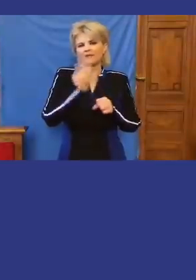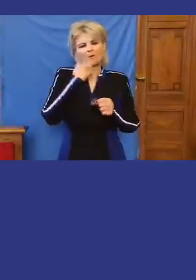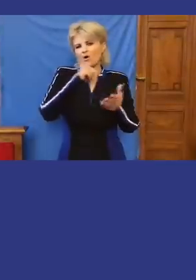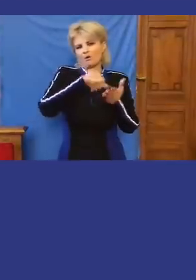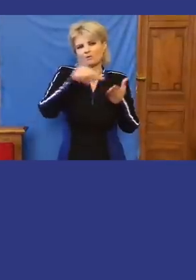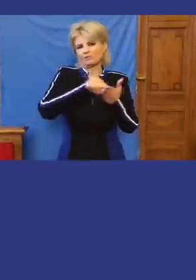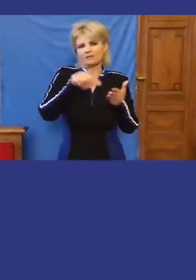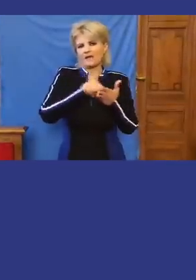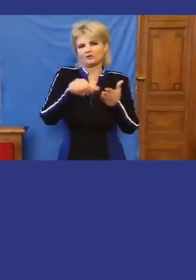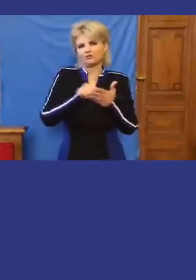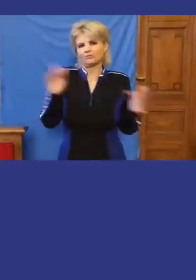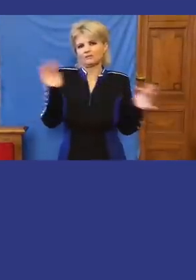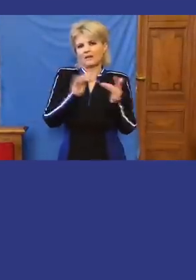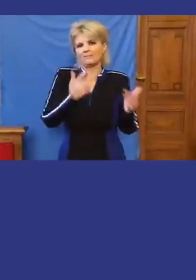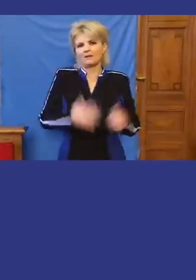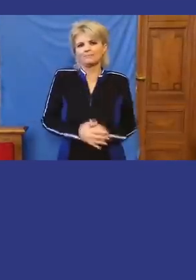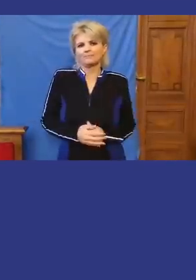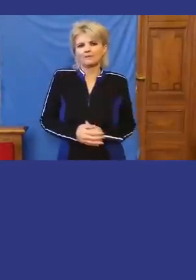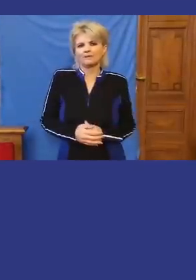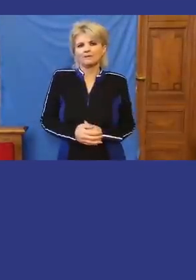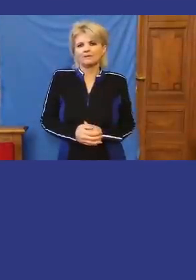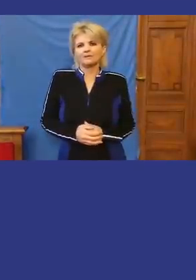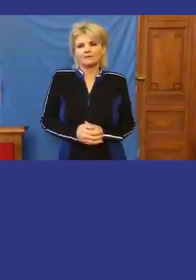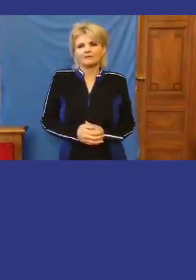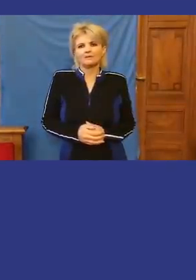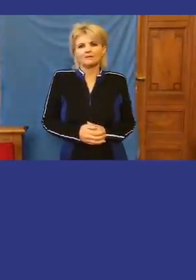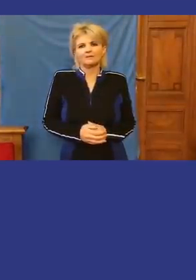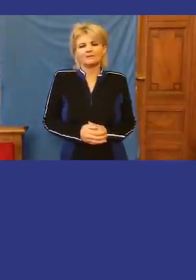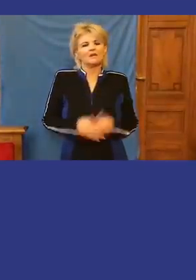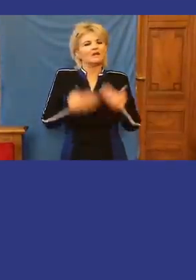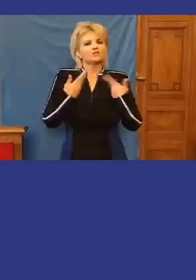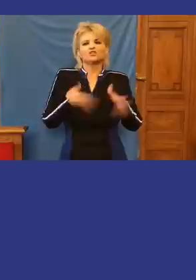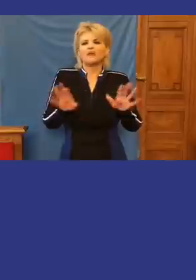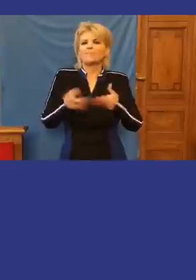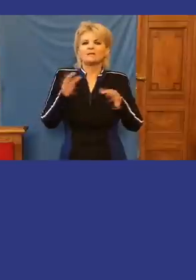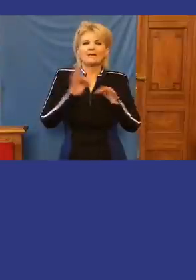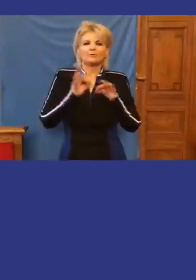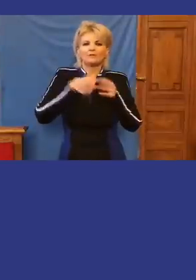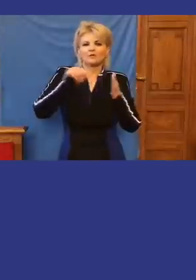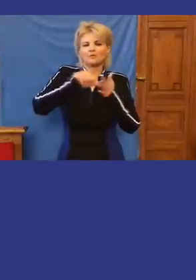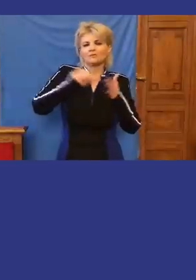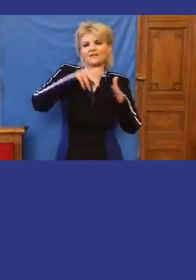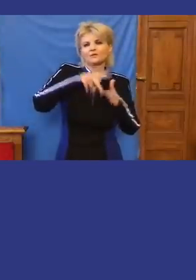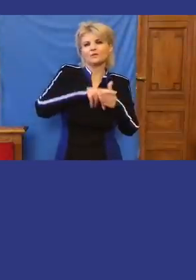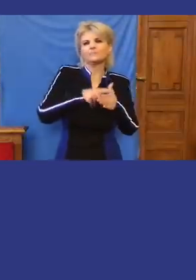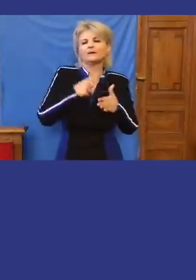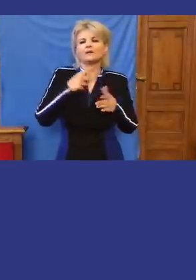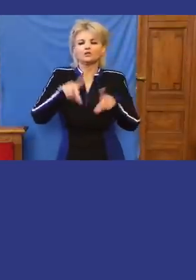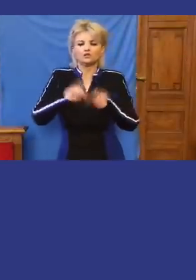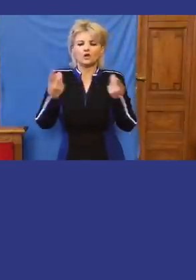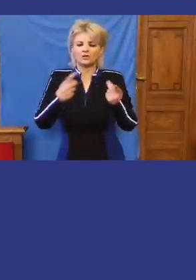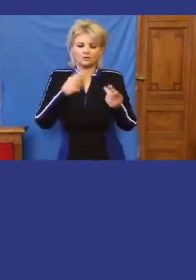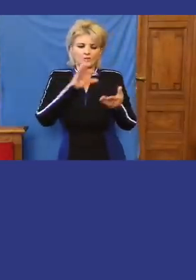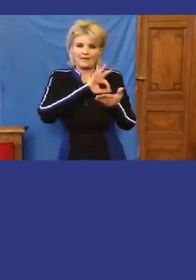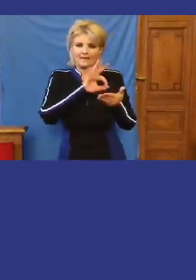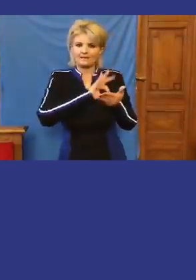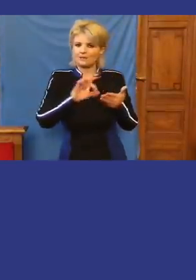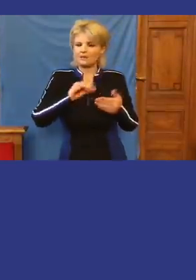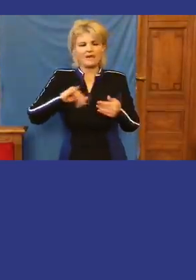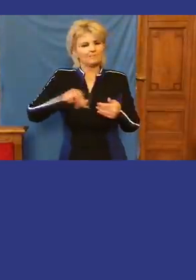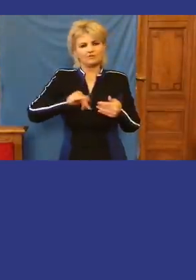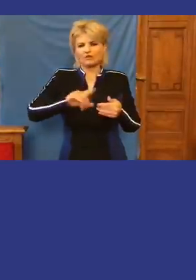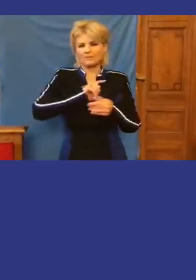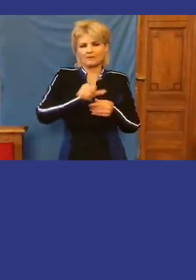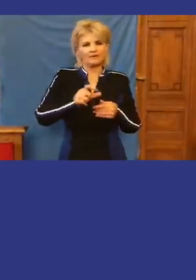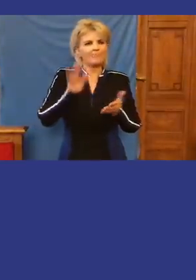eljárást indítson. Hivatosan, amikor nyomoztak, akkor sem történt semmi. A sajtóban jogosan mondták azt, hogy itt nem bűncselekmény hiányában, meg nem